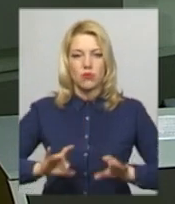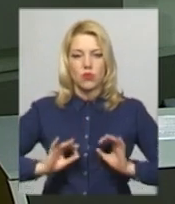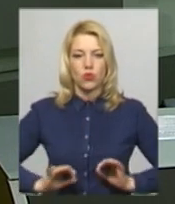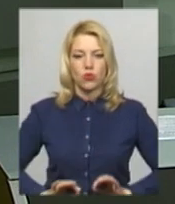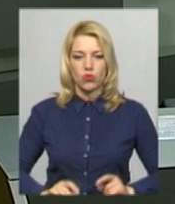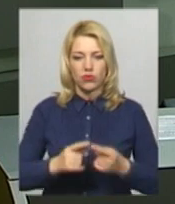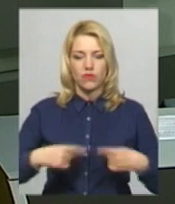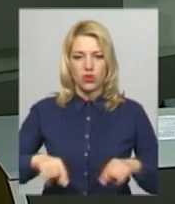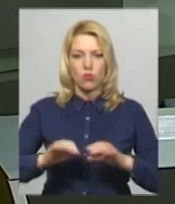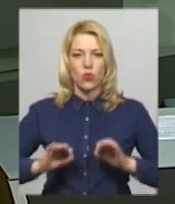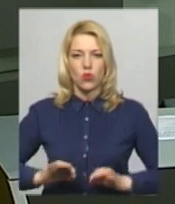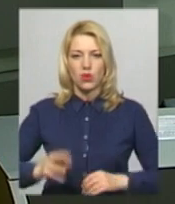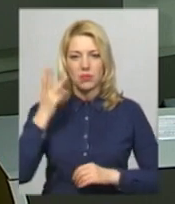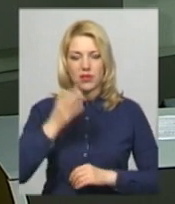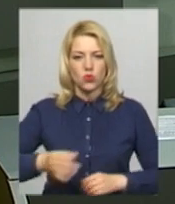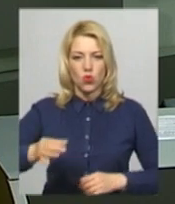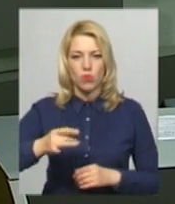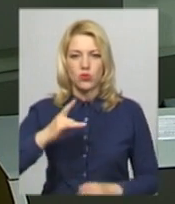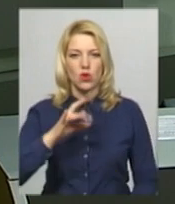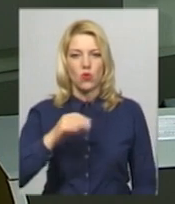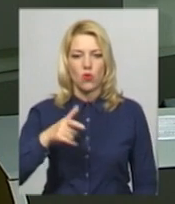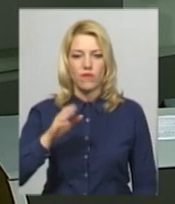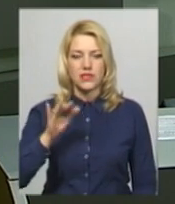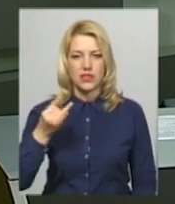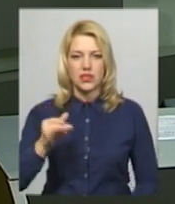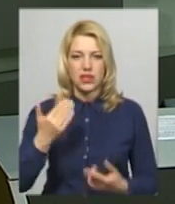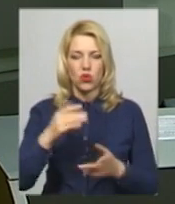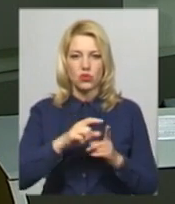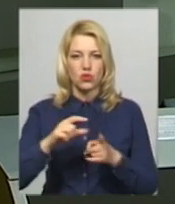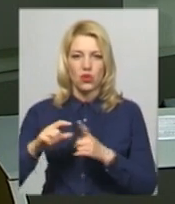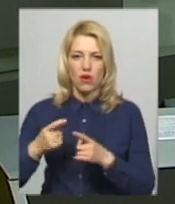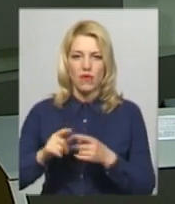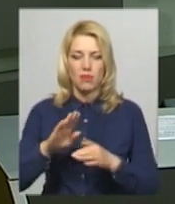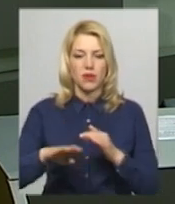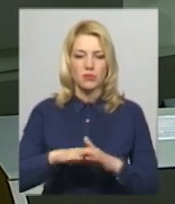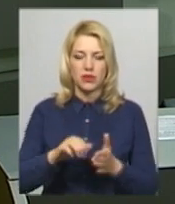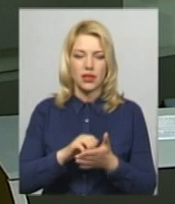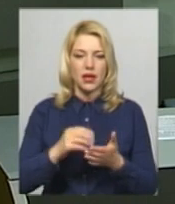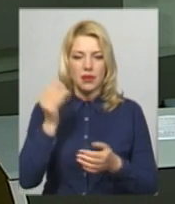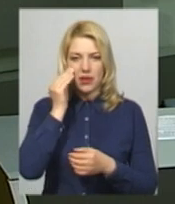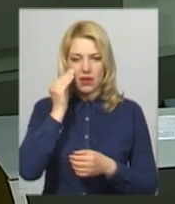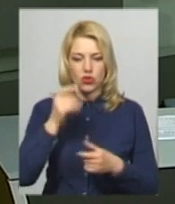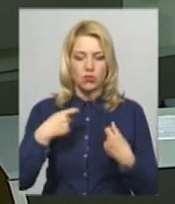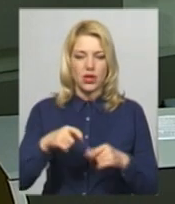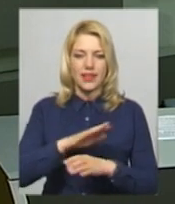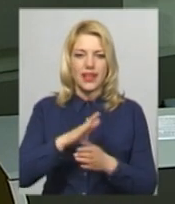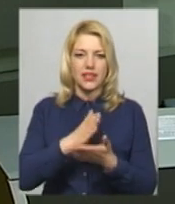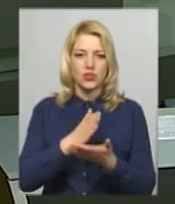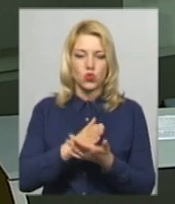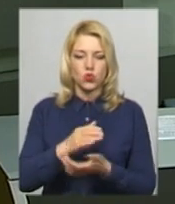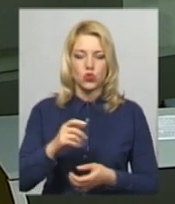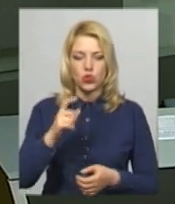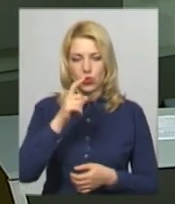відділу прокуратури Хмельницької області Роман Роговський. За його словами, під приводом реалізації неіснуючого дизельного палива